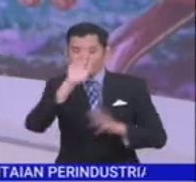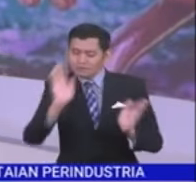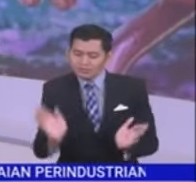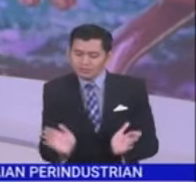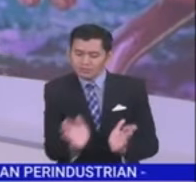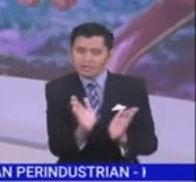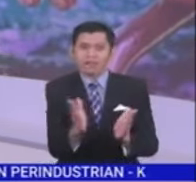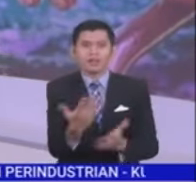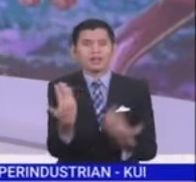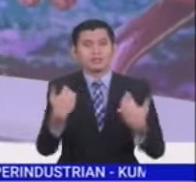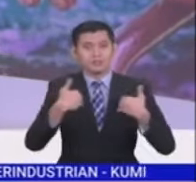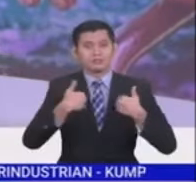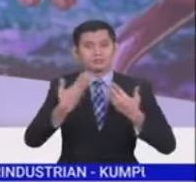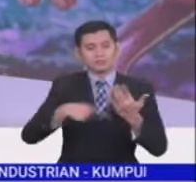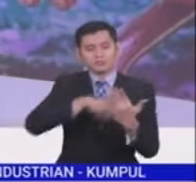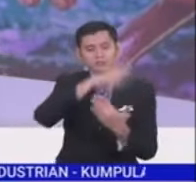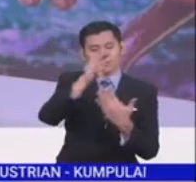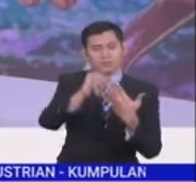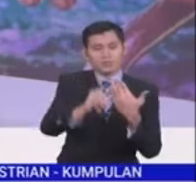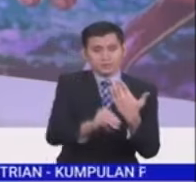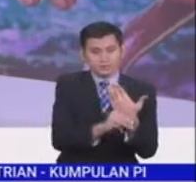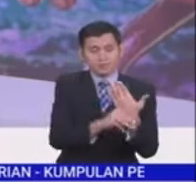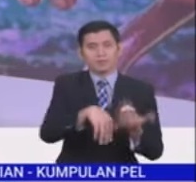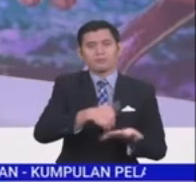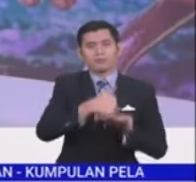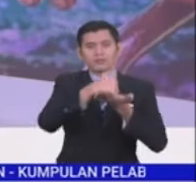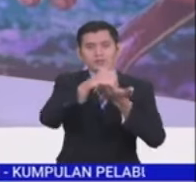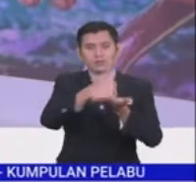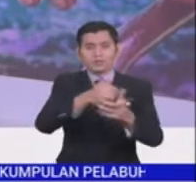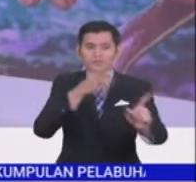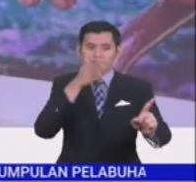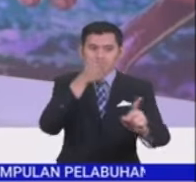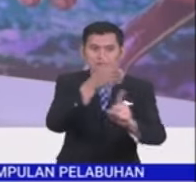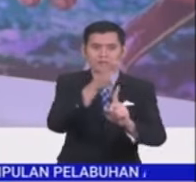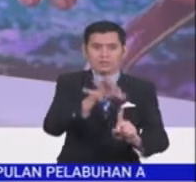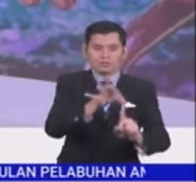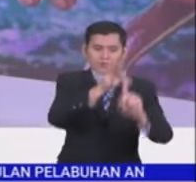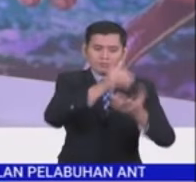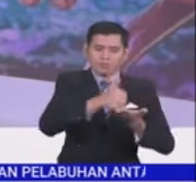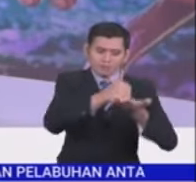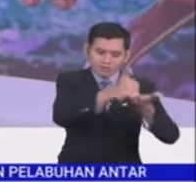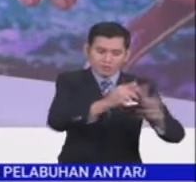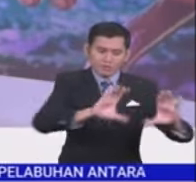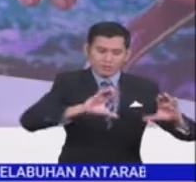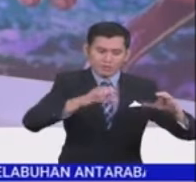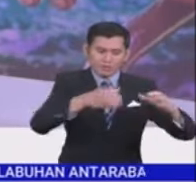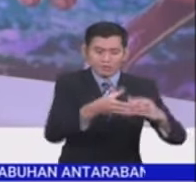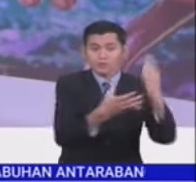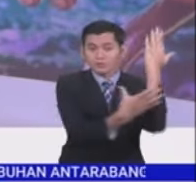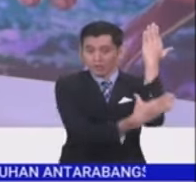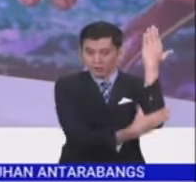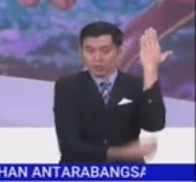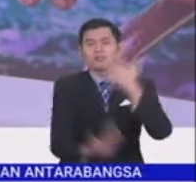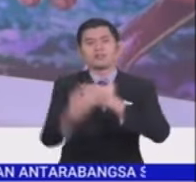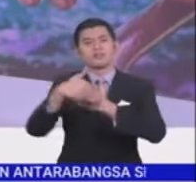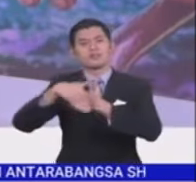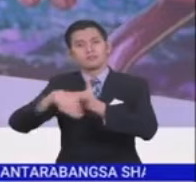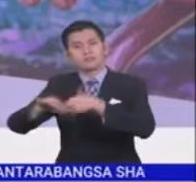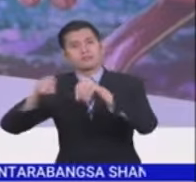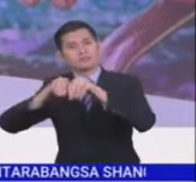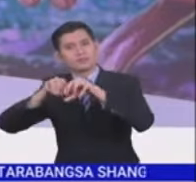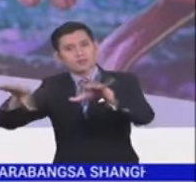skim pelindungan sosial bersasar khusus membantu golongan berkenaan menempuh fasa pasca pandemik.